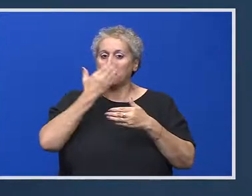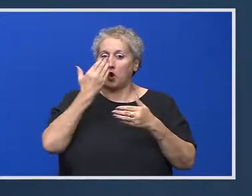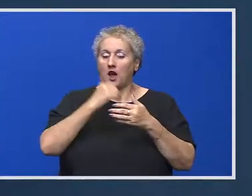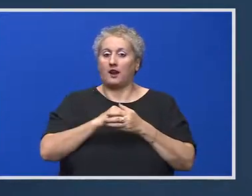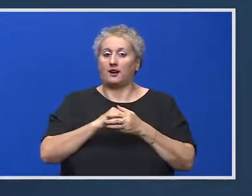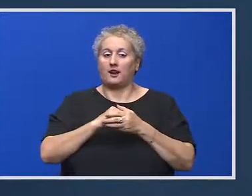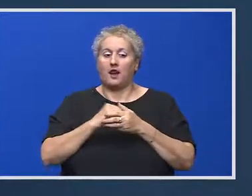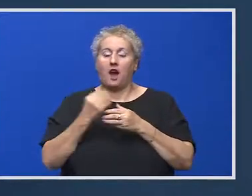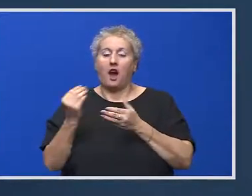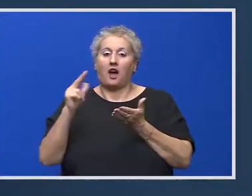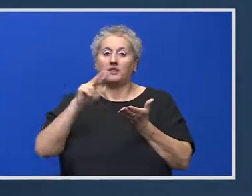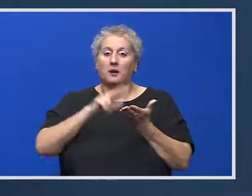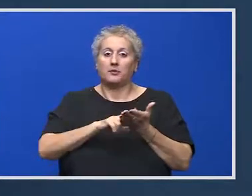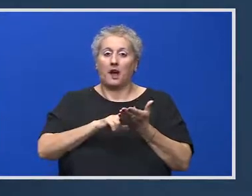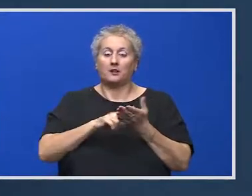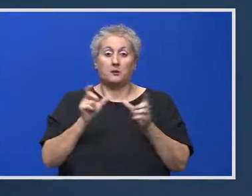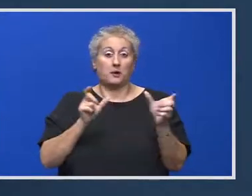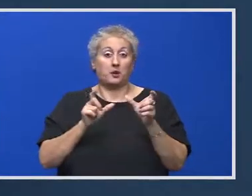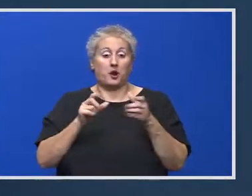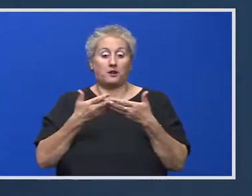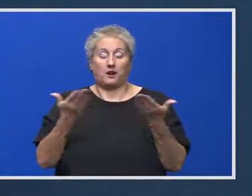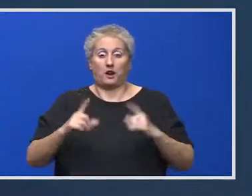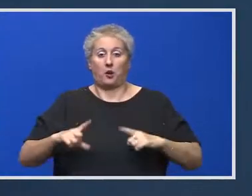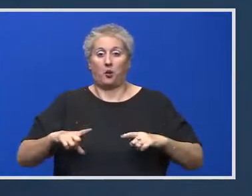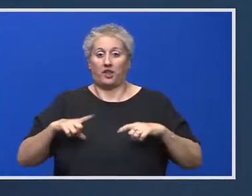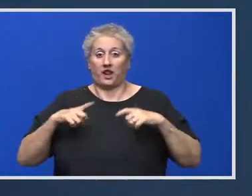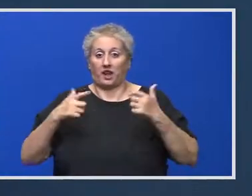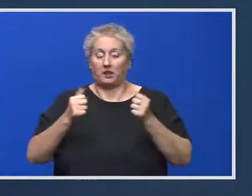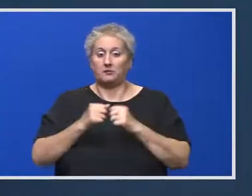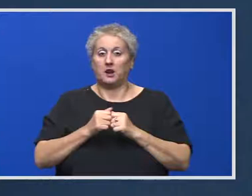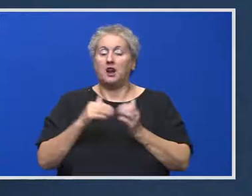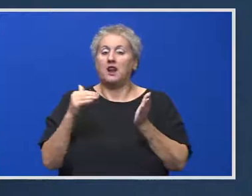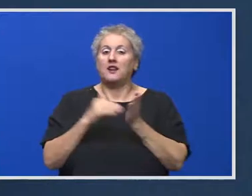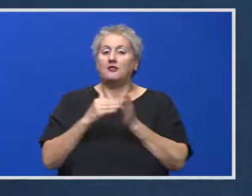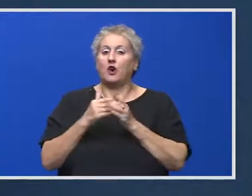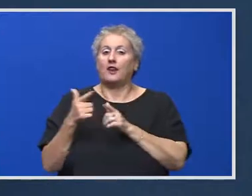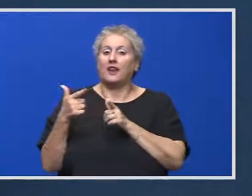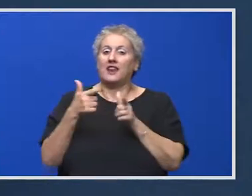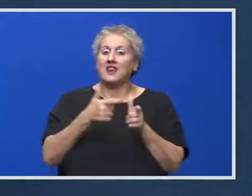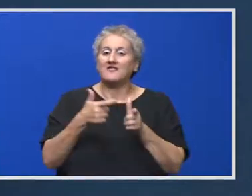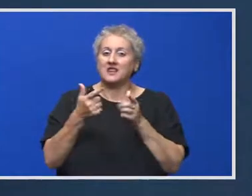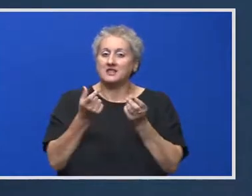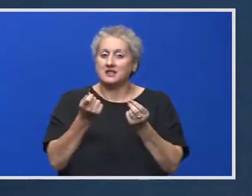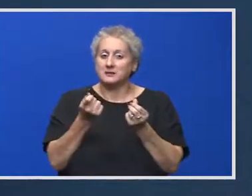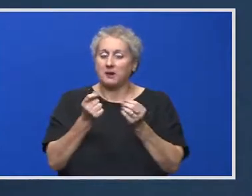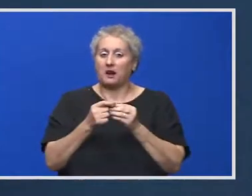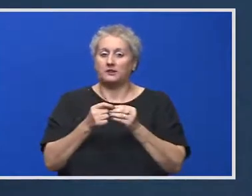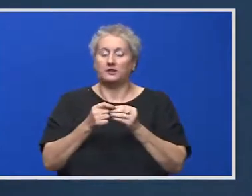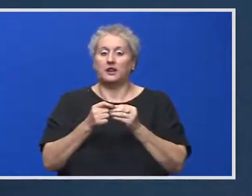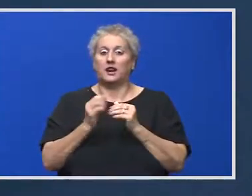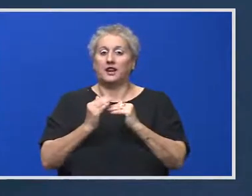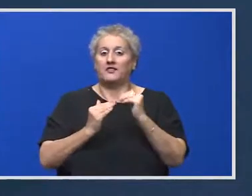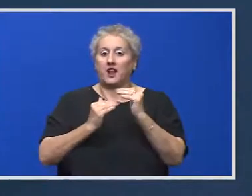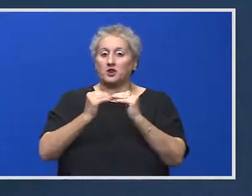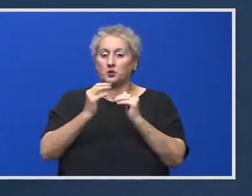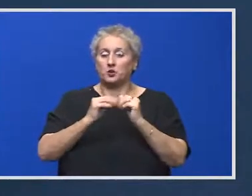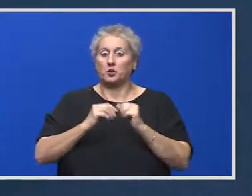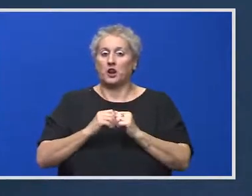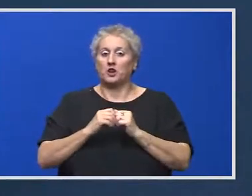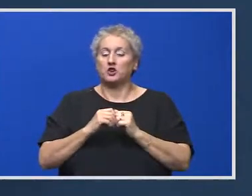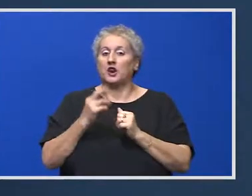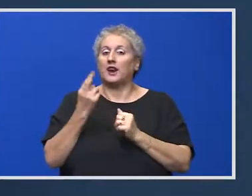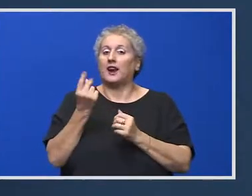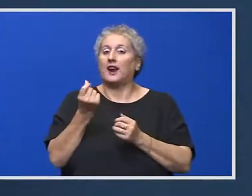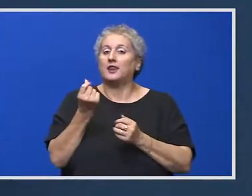pe care o trăim, nevoia de investiții în infrastructură, și resurse